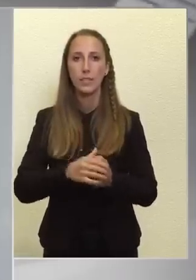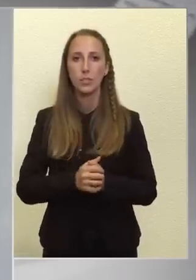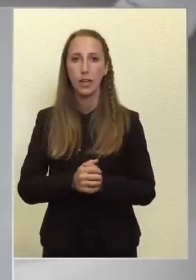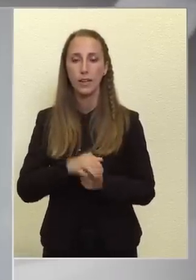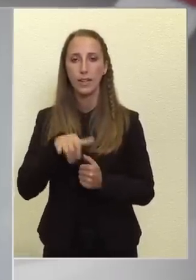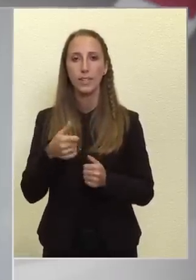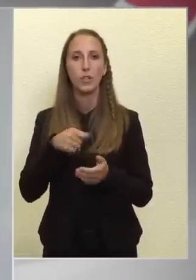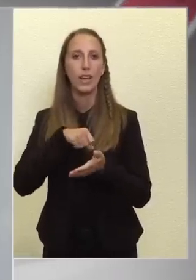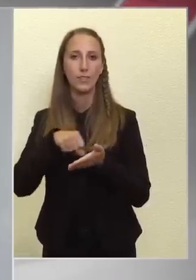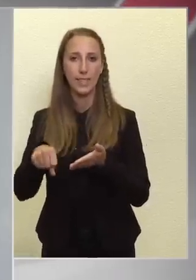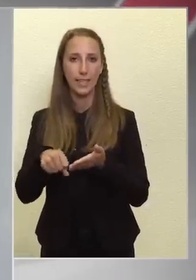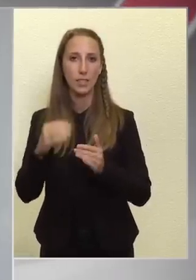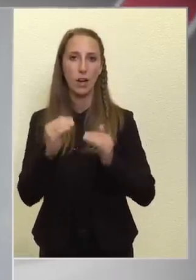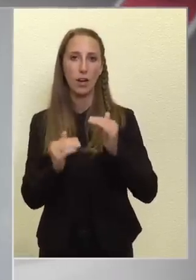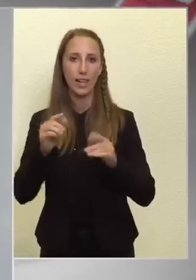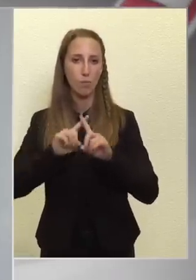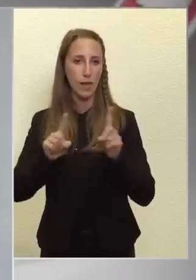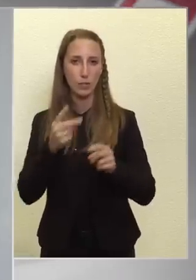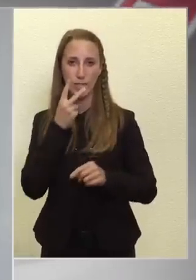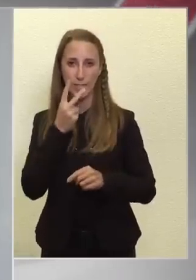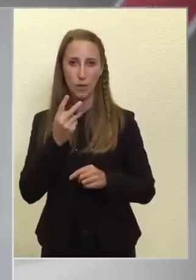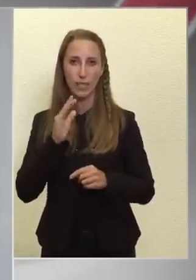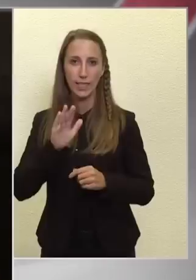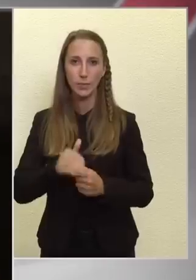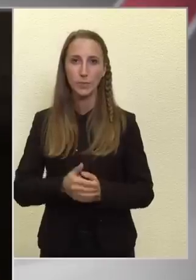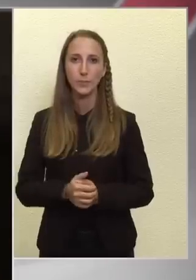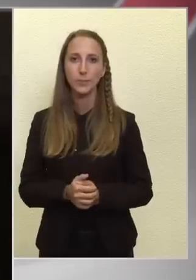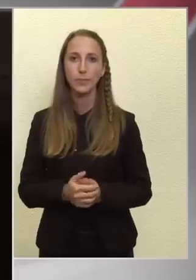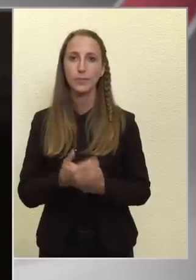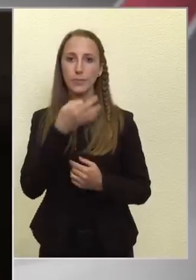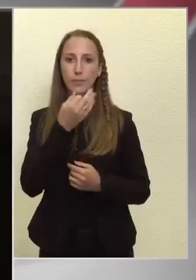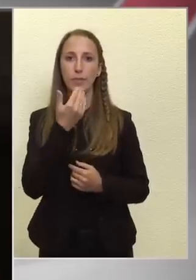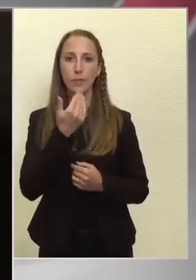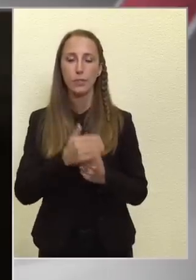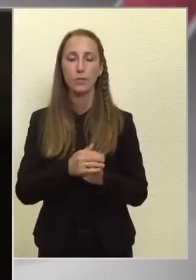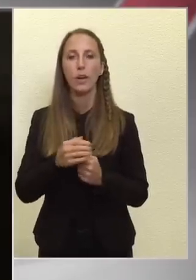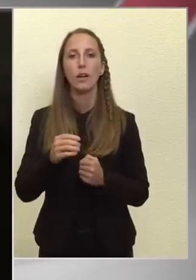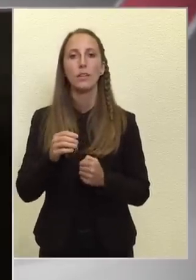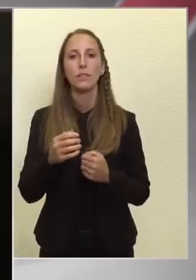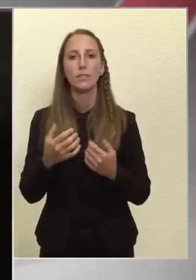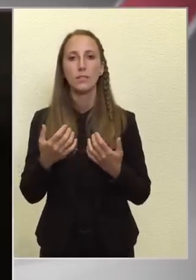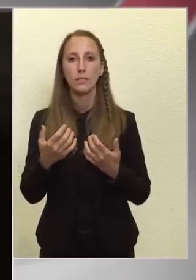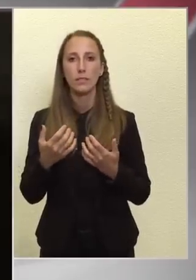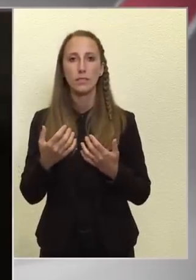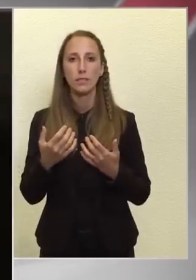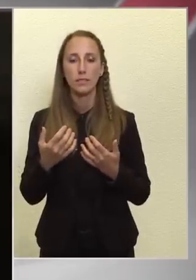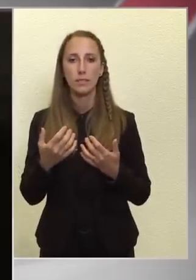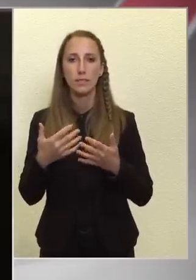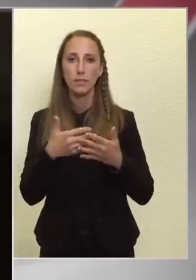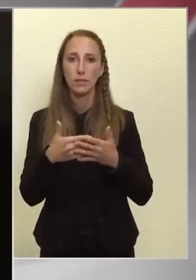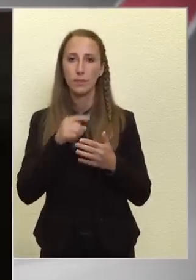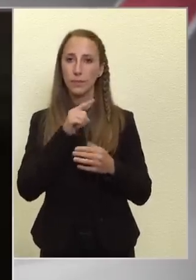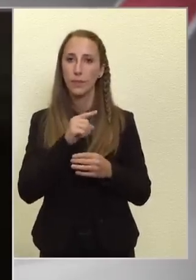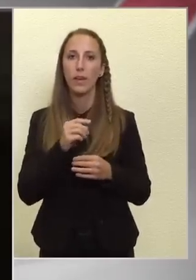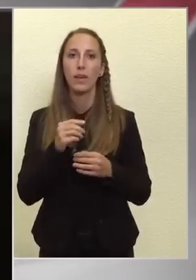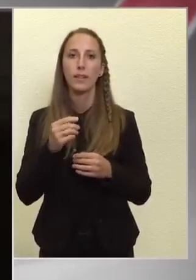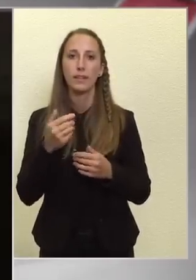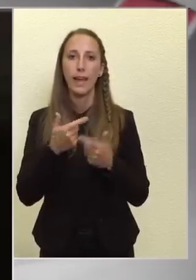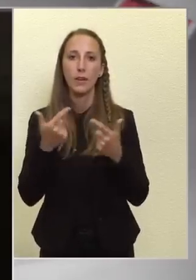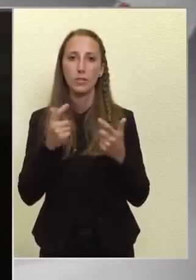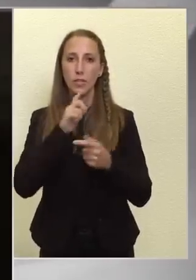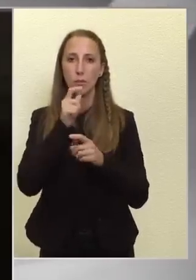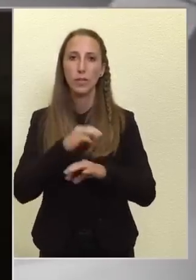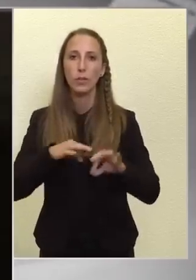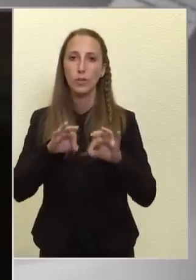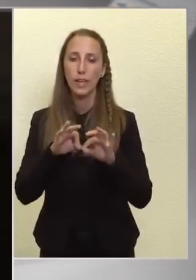és a kifizetések aránya másként néz majd ki. Köszönöm. Az Egyesült Államok tájékoztatta Magyarországot arról,